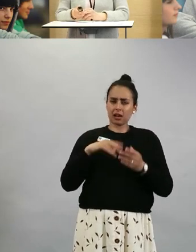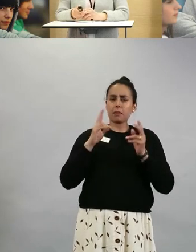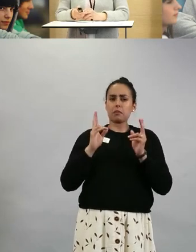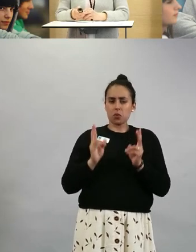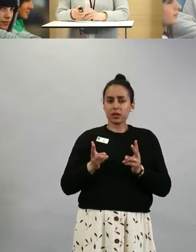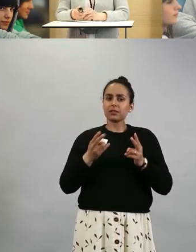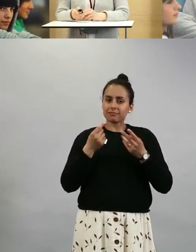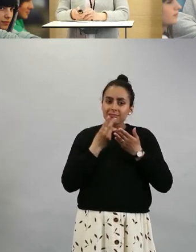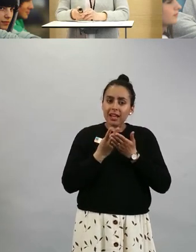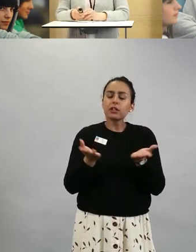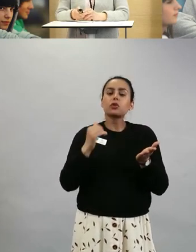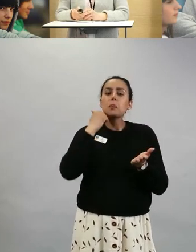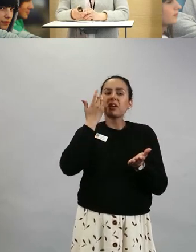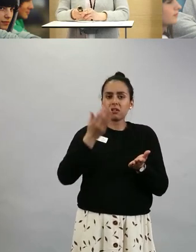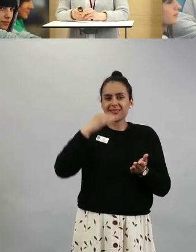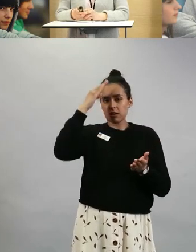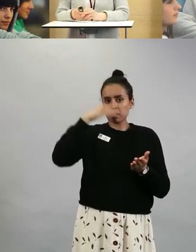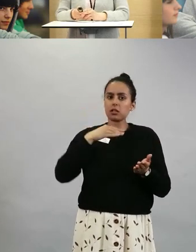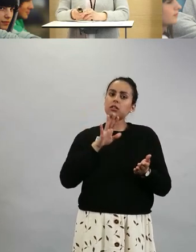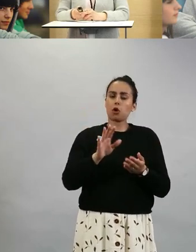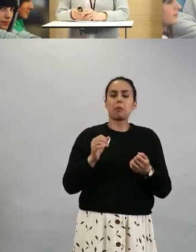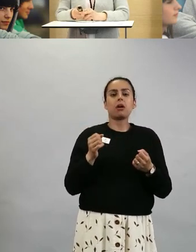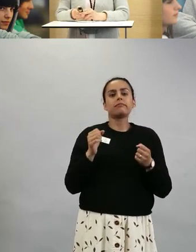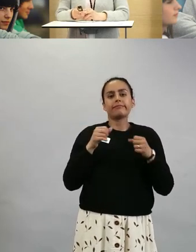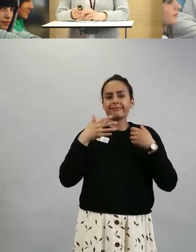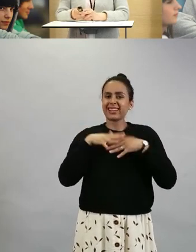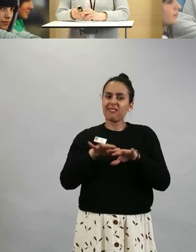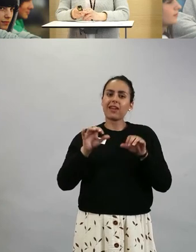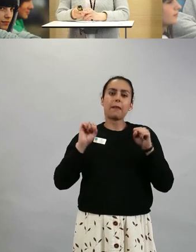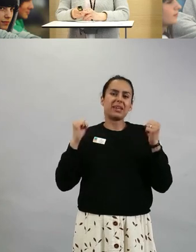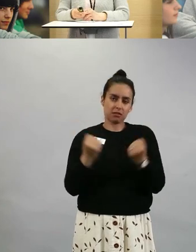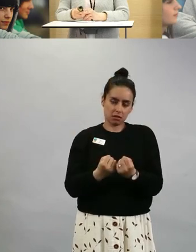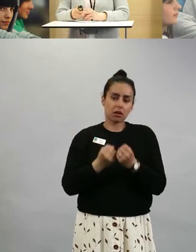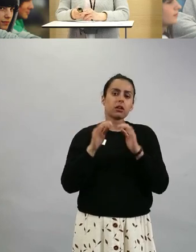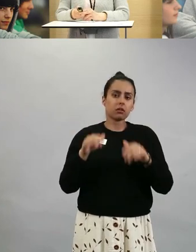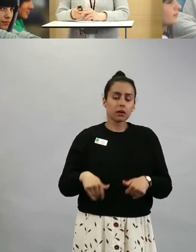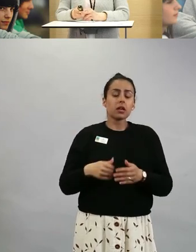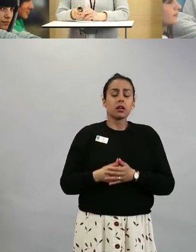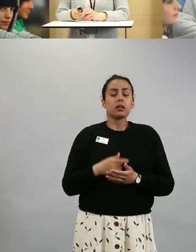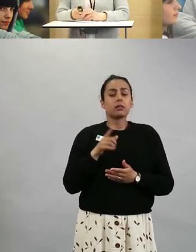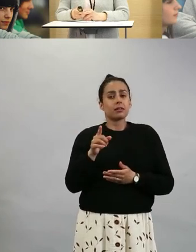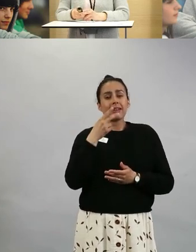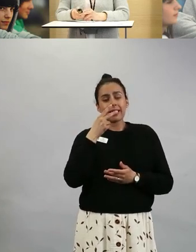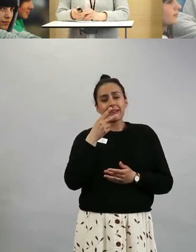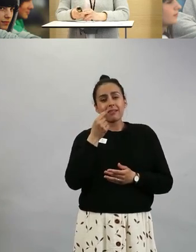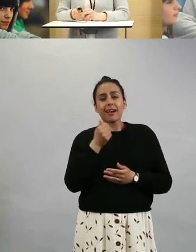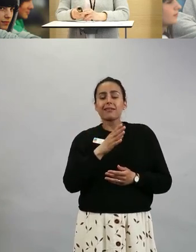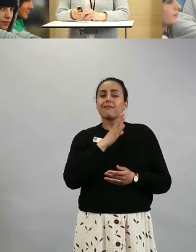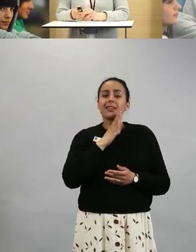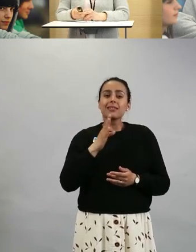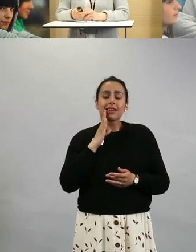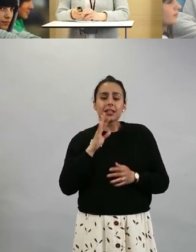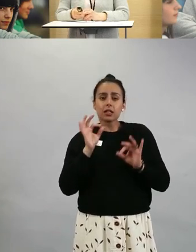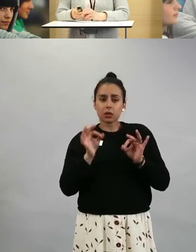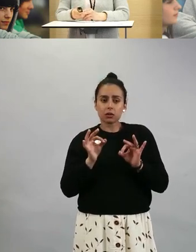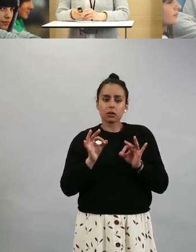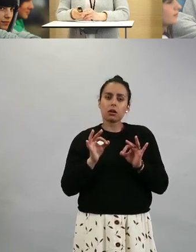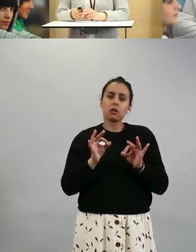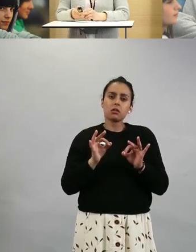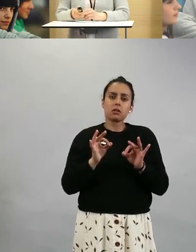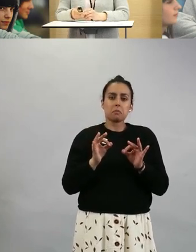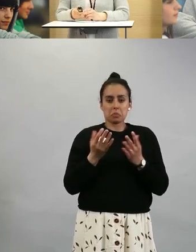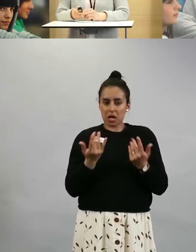webinaari. Ja tästä näkee jonkin verran semmoista osviittaa, minkälaisista rokotemääristä